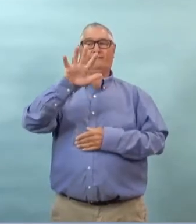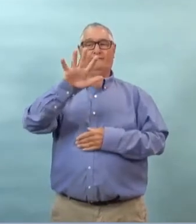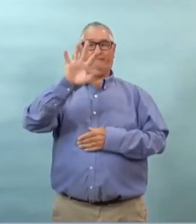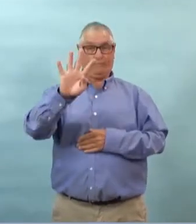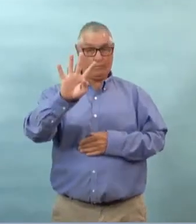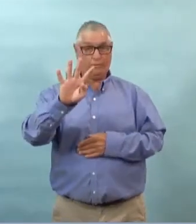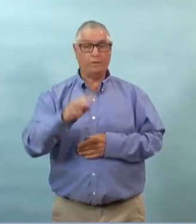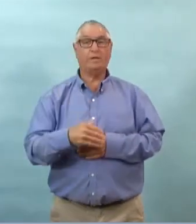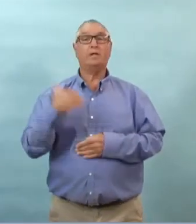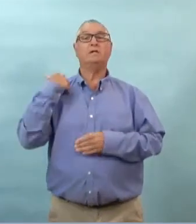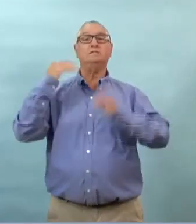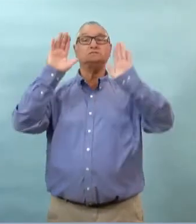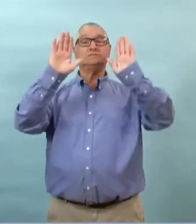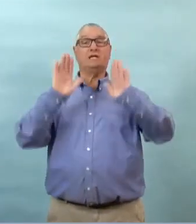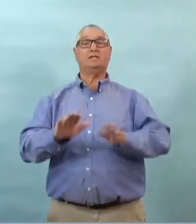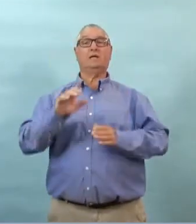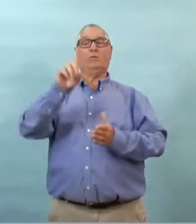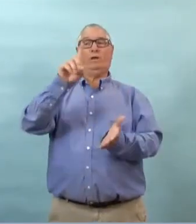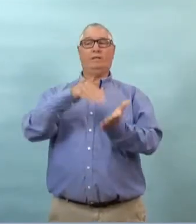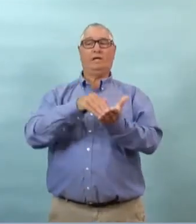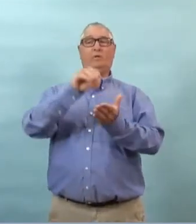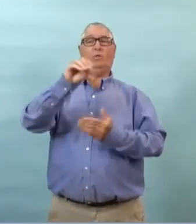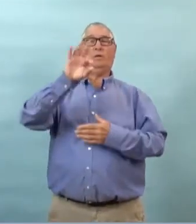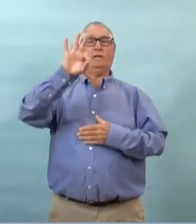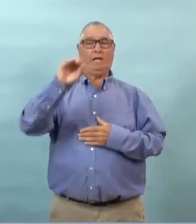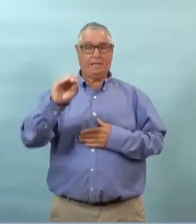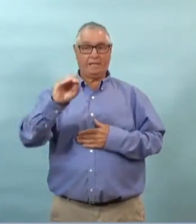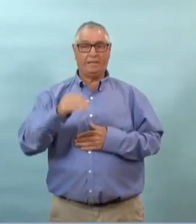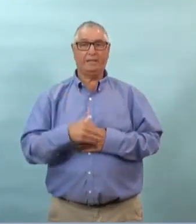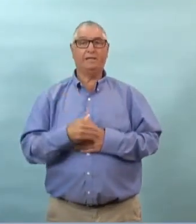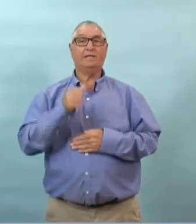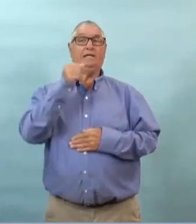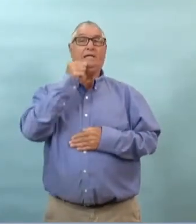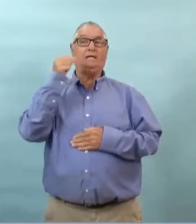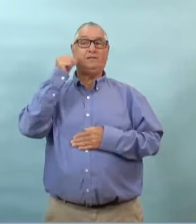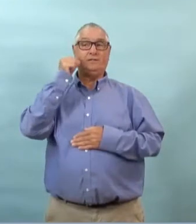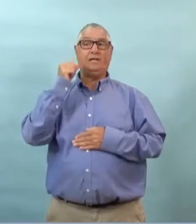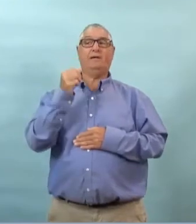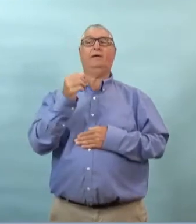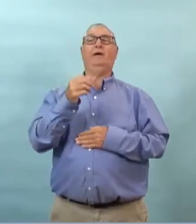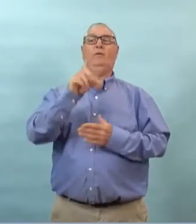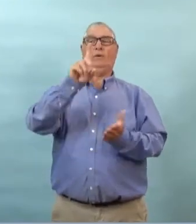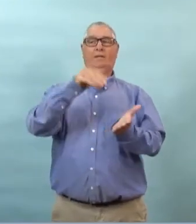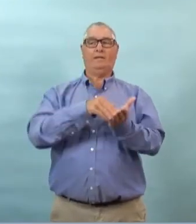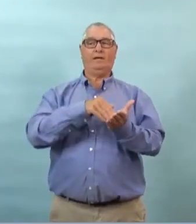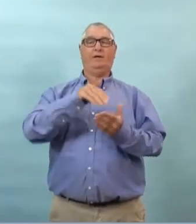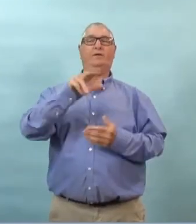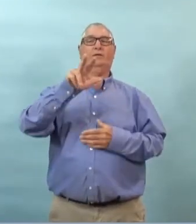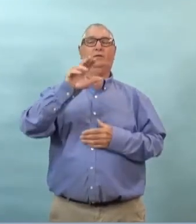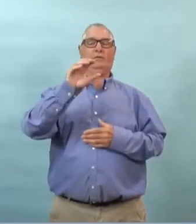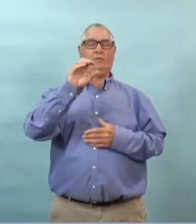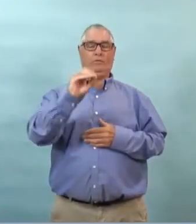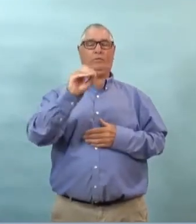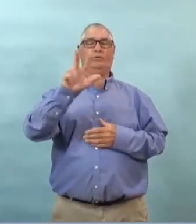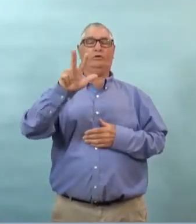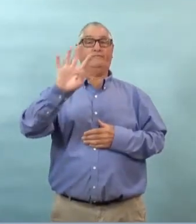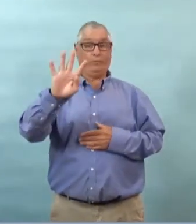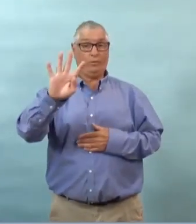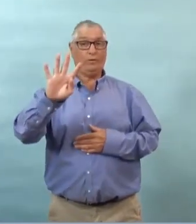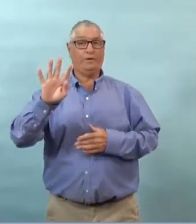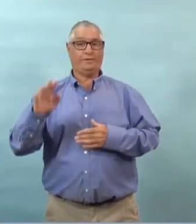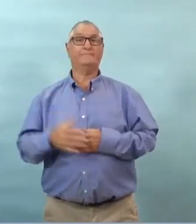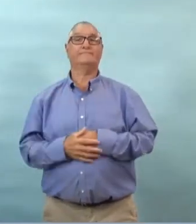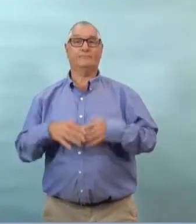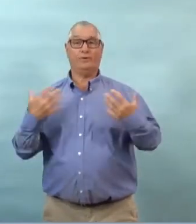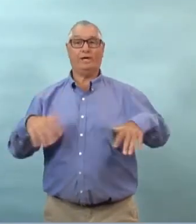plus de 1000 samedi et 1090 dimanche et plus de 1000 lundi le